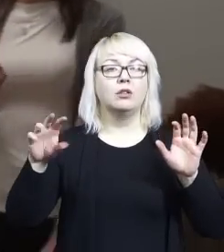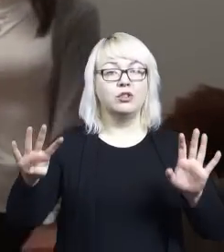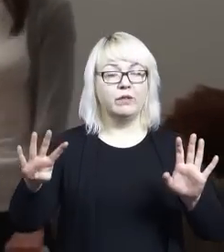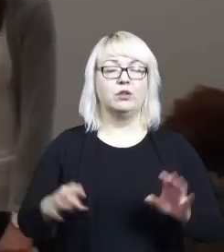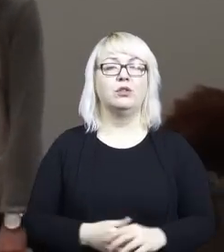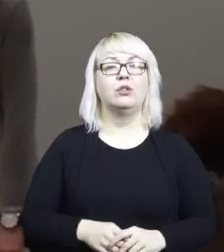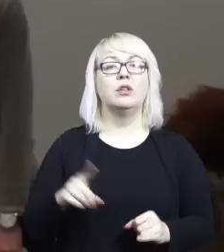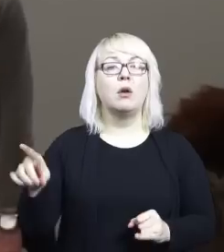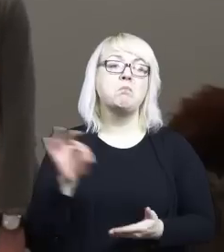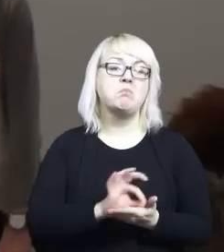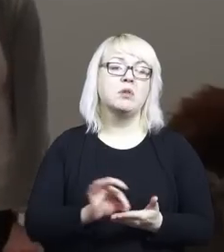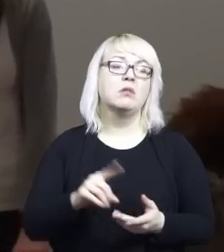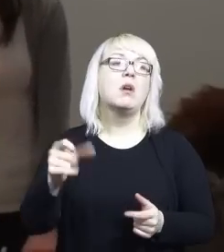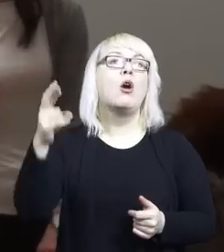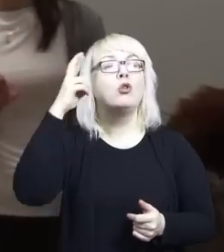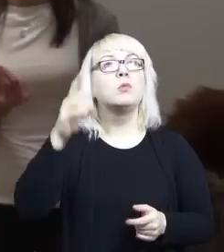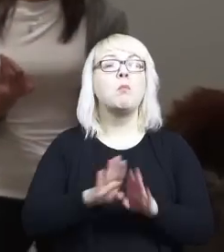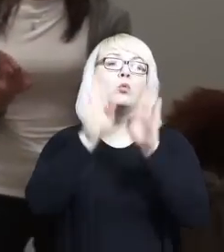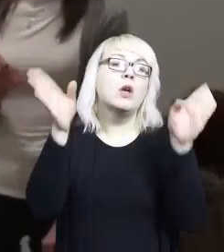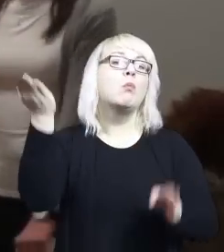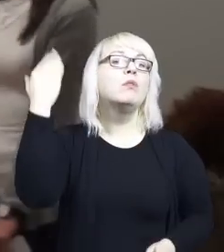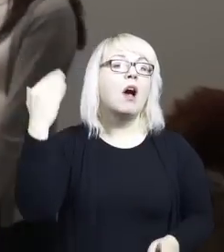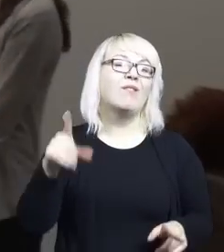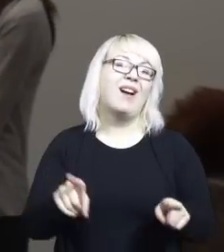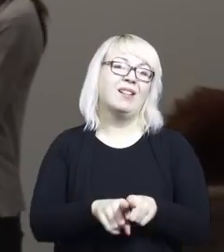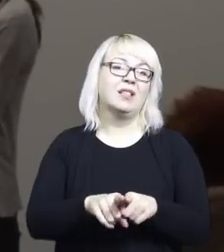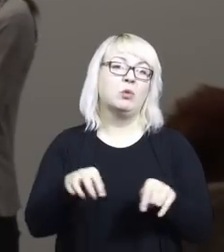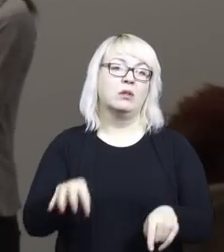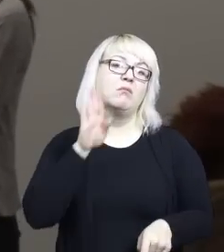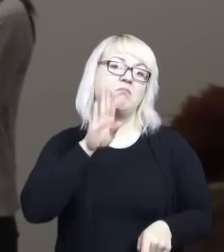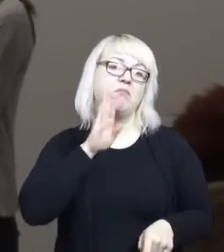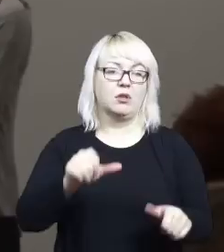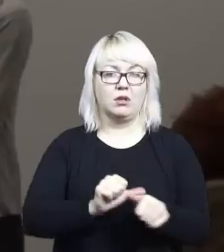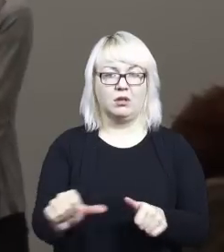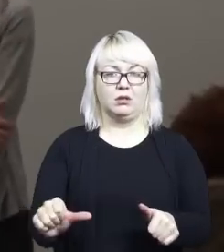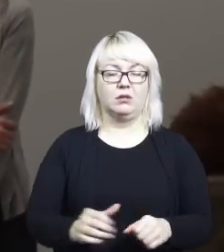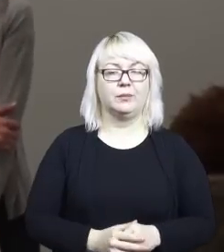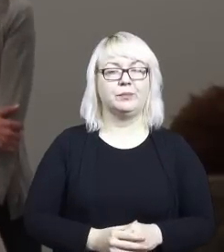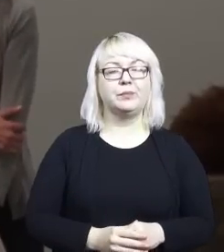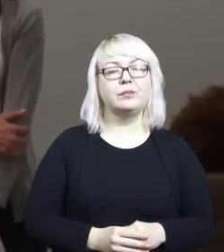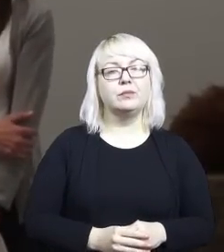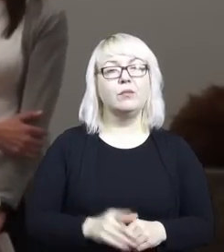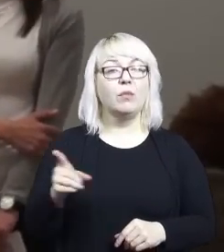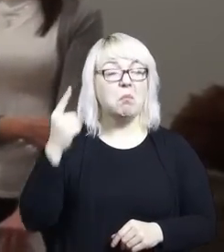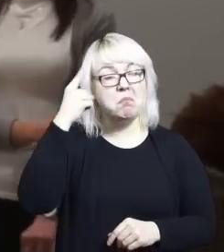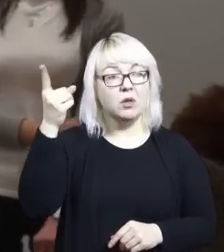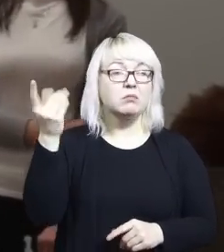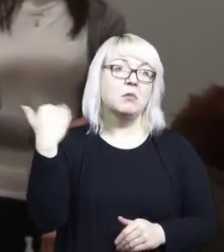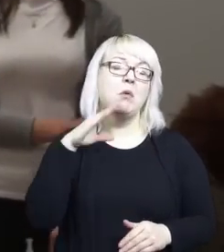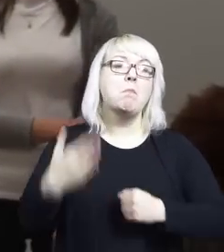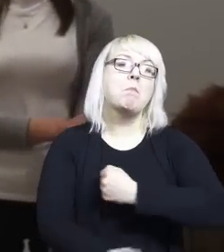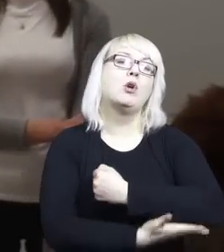legła o podstaw muzealnictwa nie straciła nic na aktualności, a jedynie dzisiaj mamy inne narzędzia i inne mamy